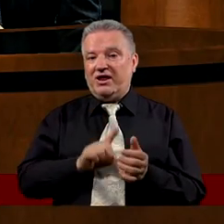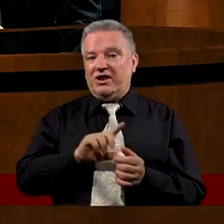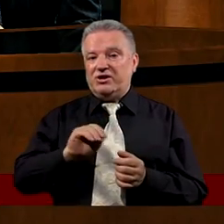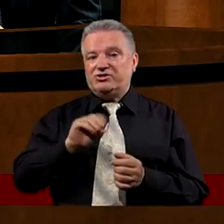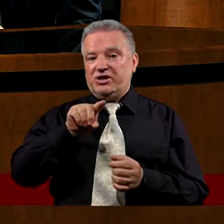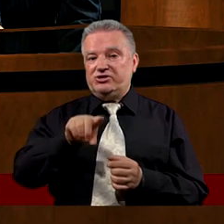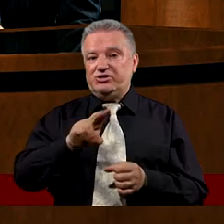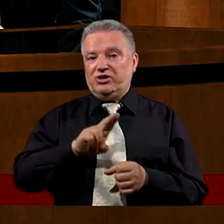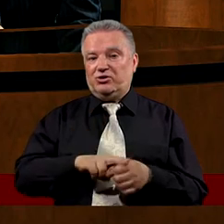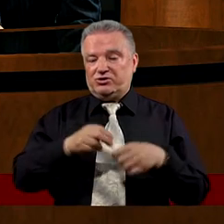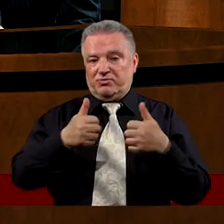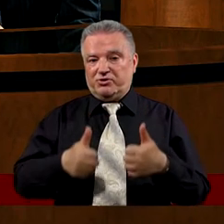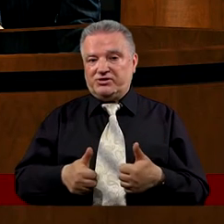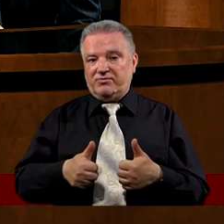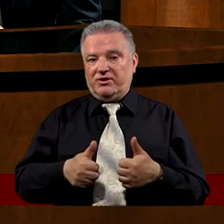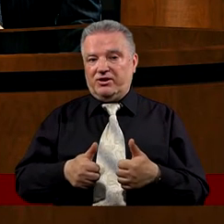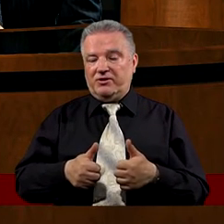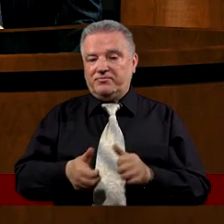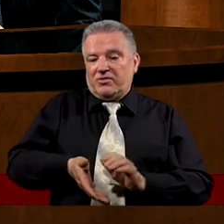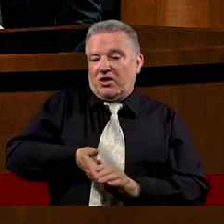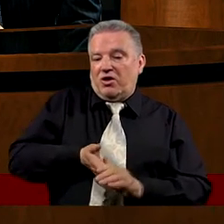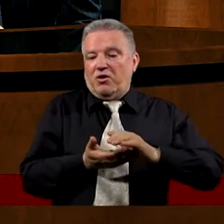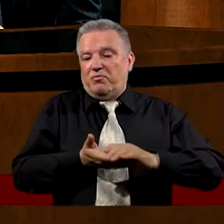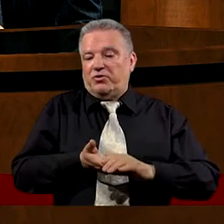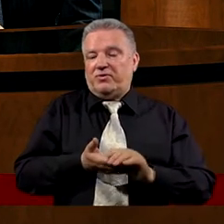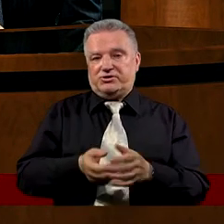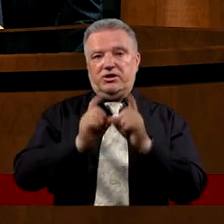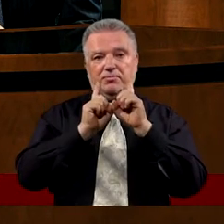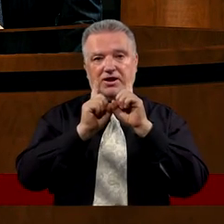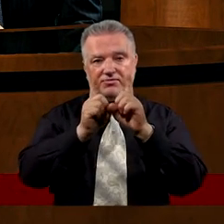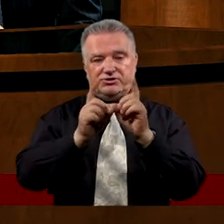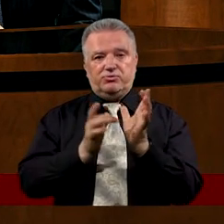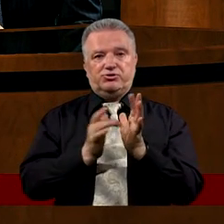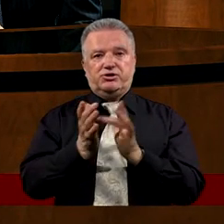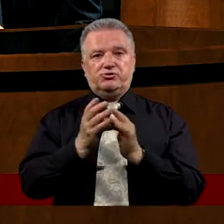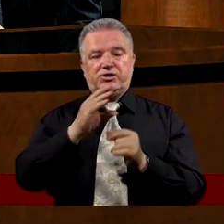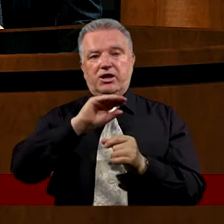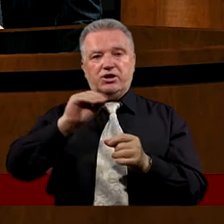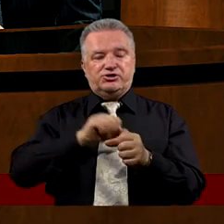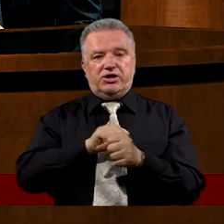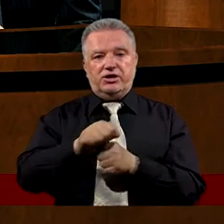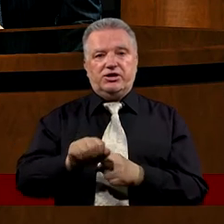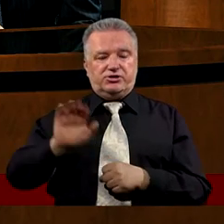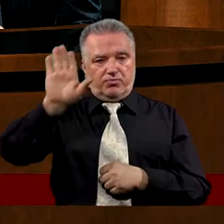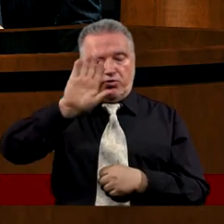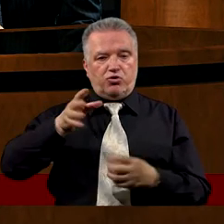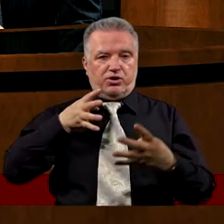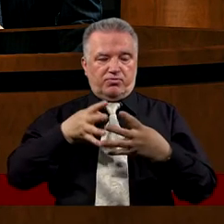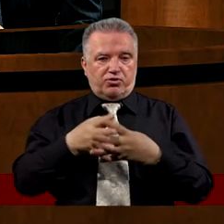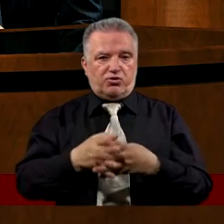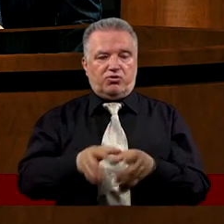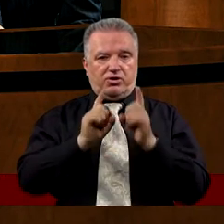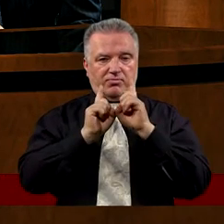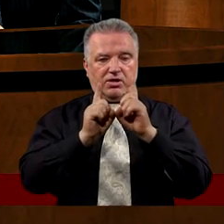Że ci, którzy zadali je Podważali autentyczność Jezusa Że jest prorokiem Że jest Bogiem Że jest